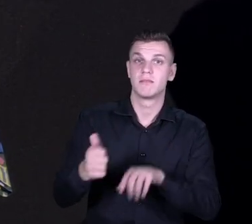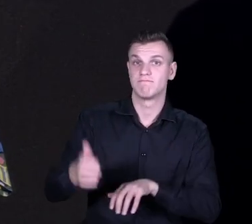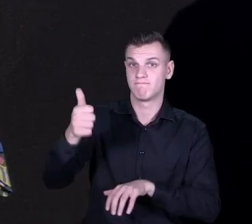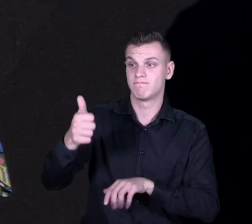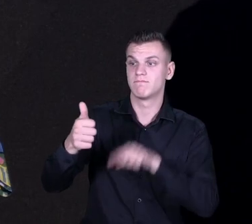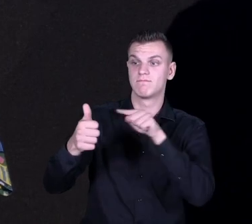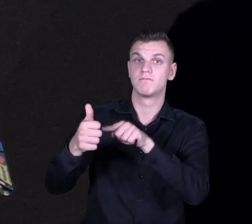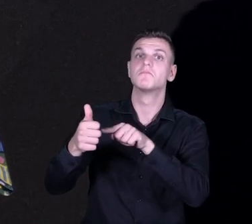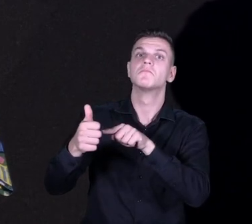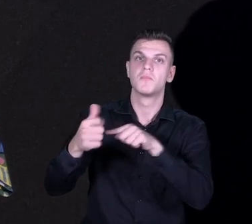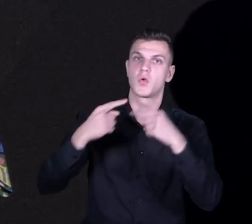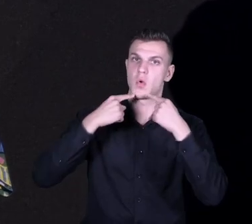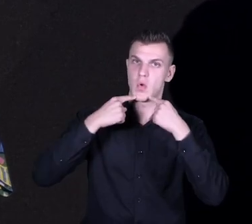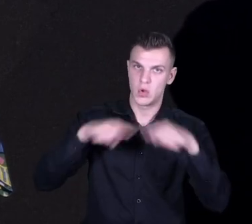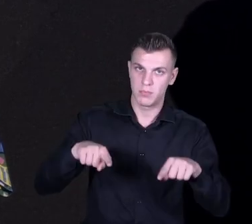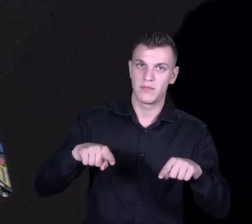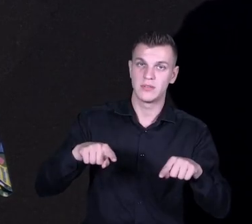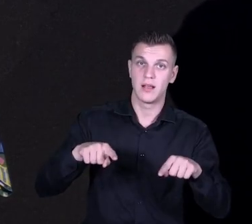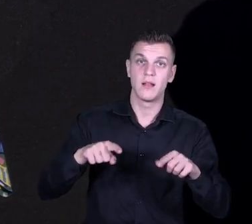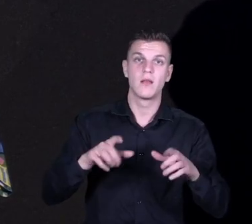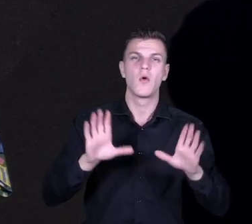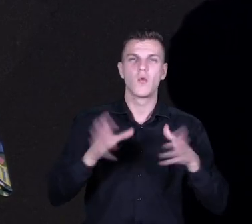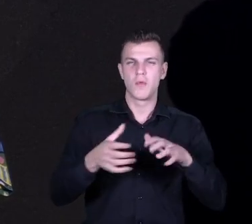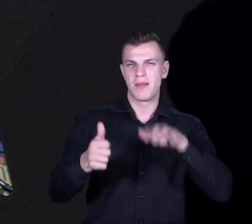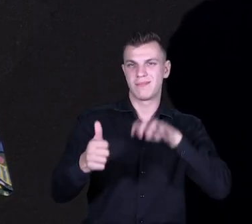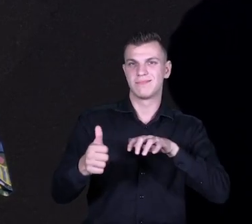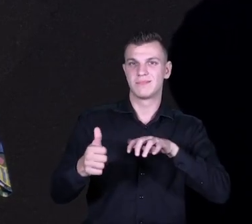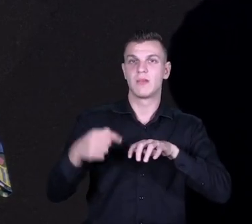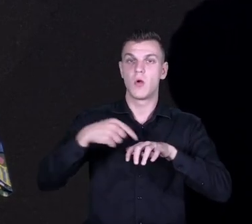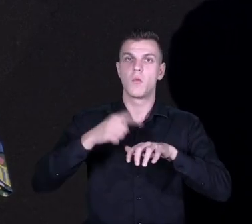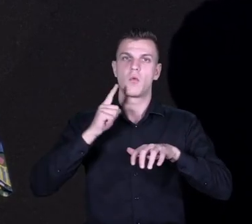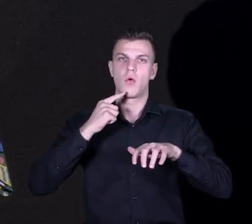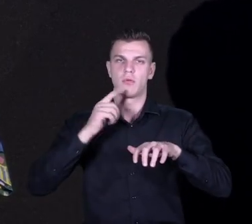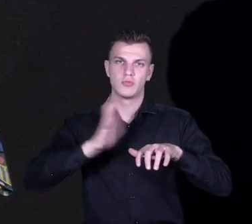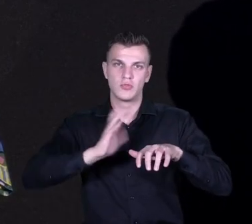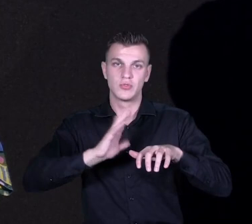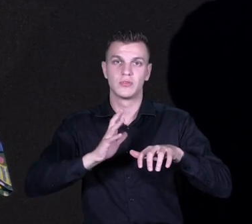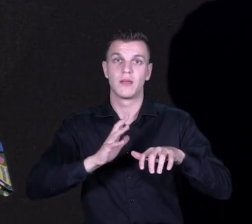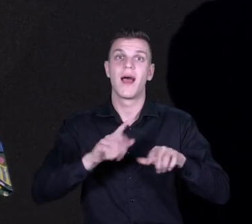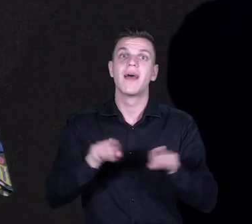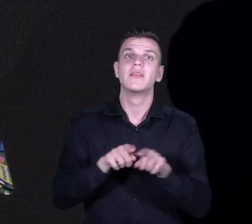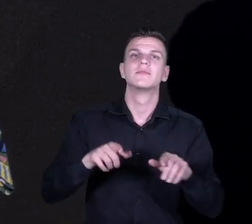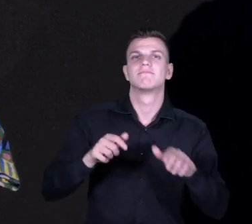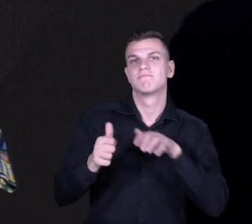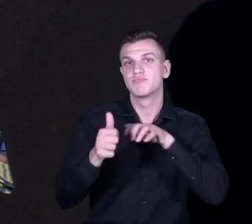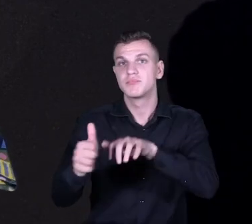odpowiedzialności za tą grupę i za to miejsce, które próbuje tworzyć i